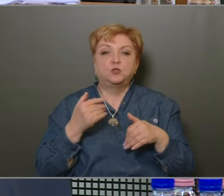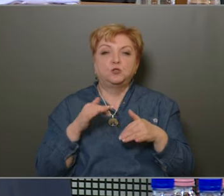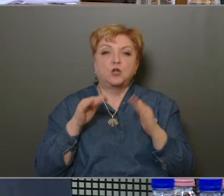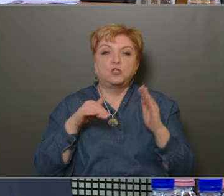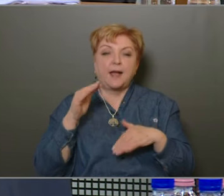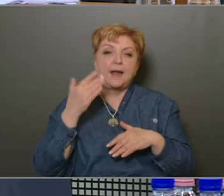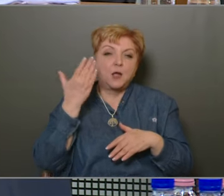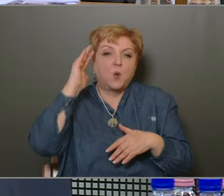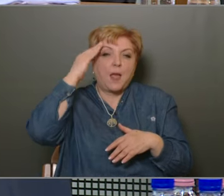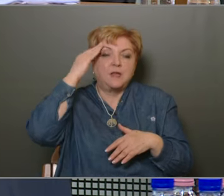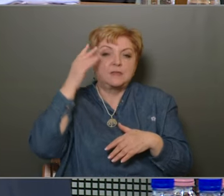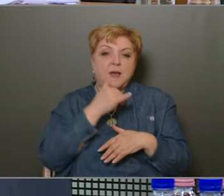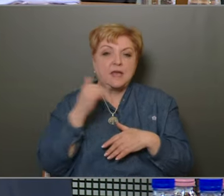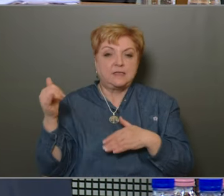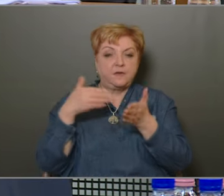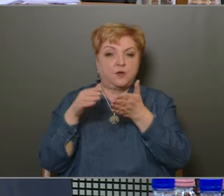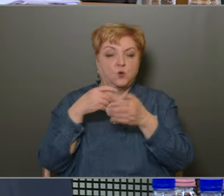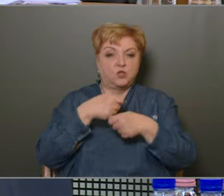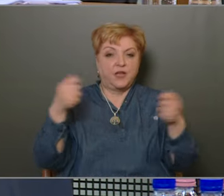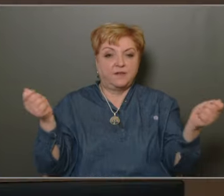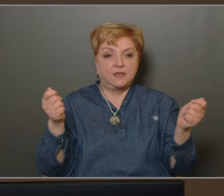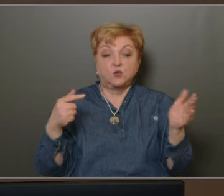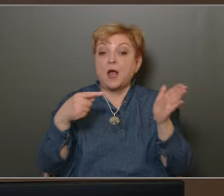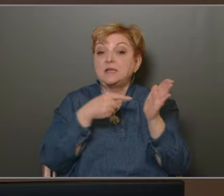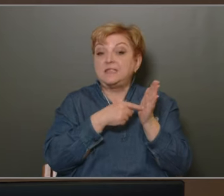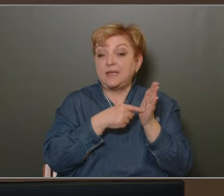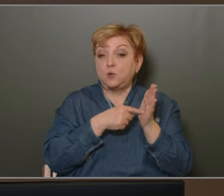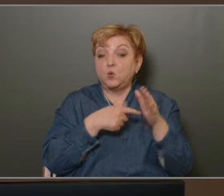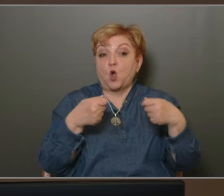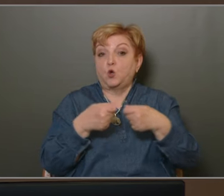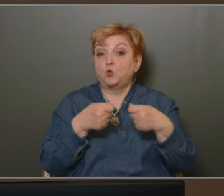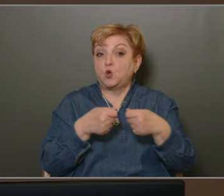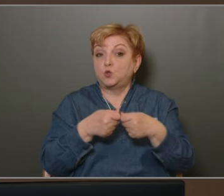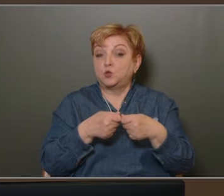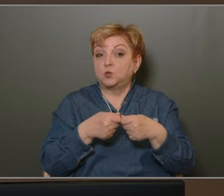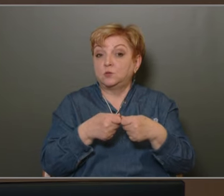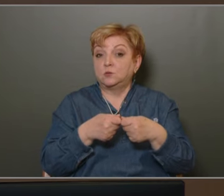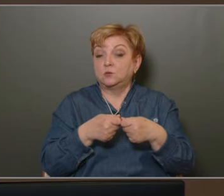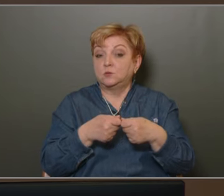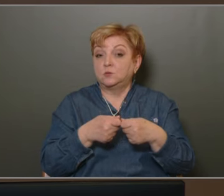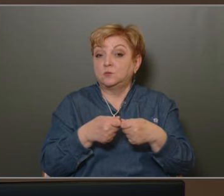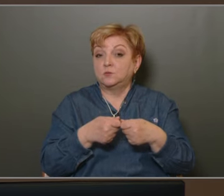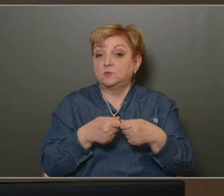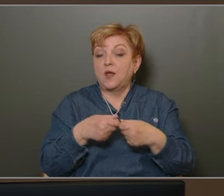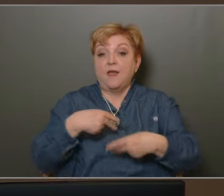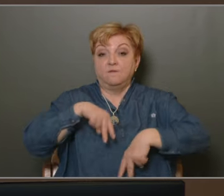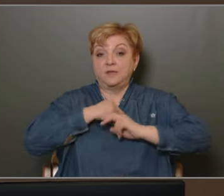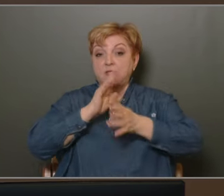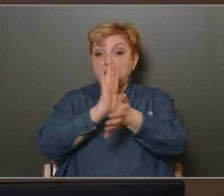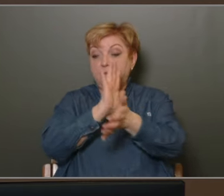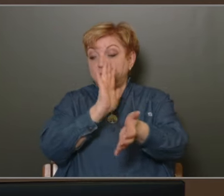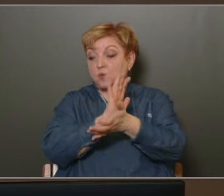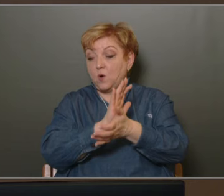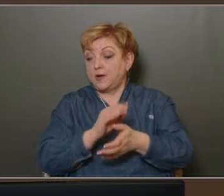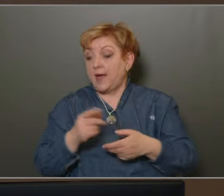emlékszem, az évi költségvetésben, hisz a célunk az közös. És hát én visszaigazolnám